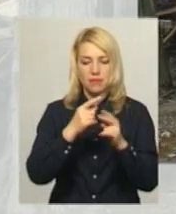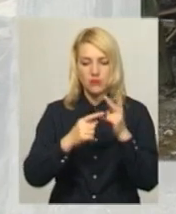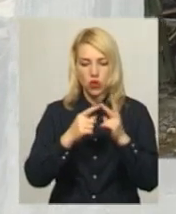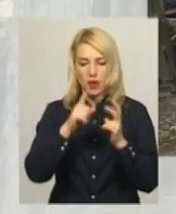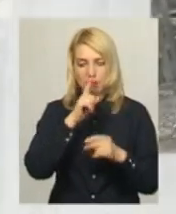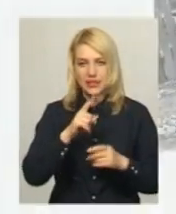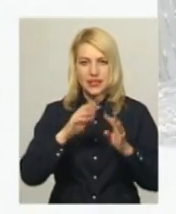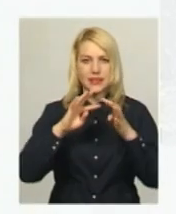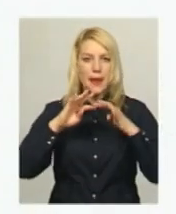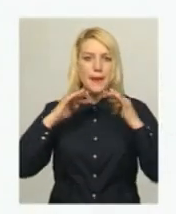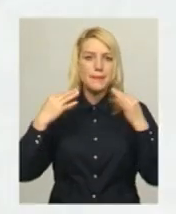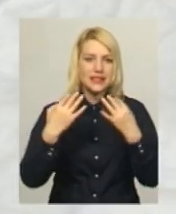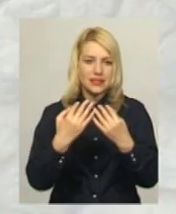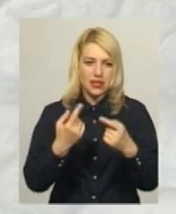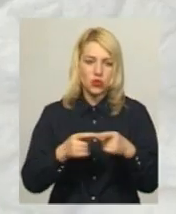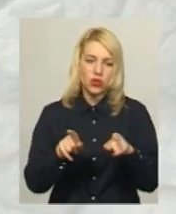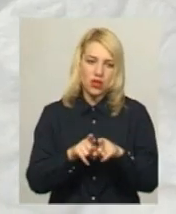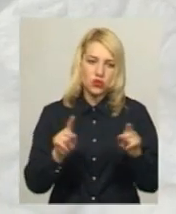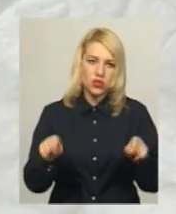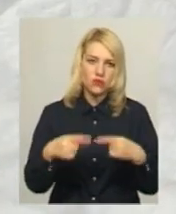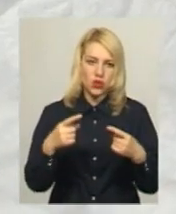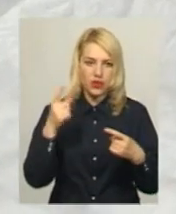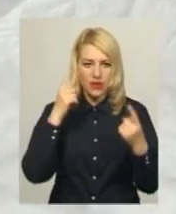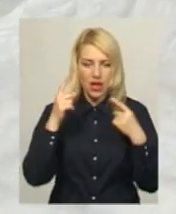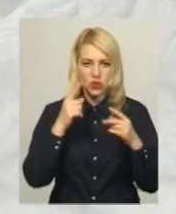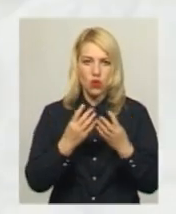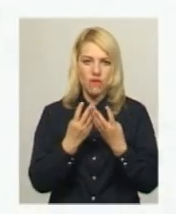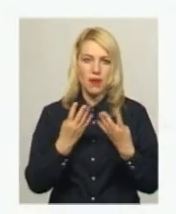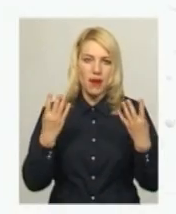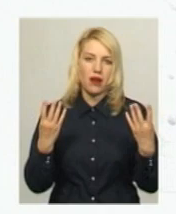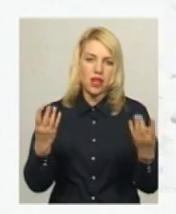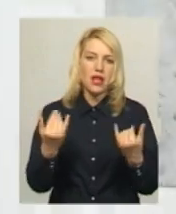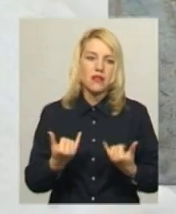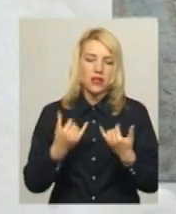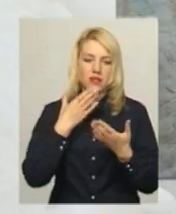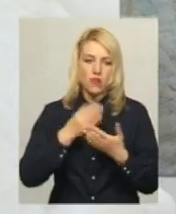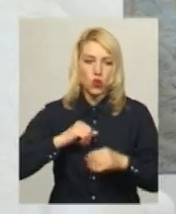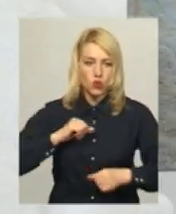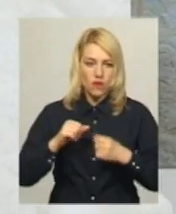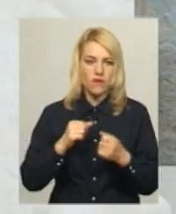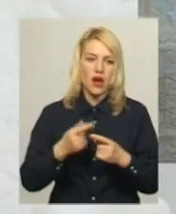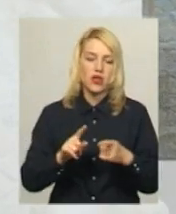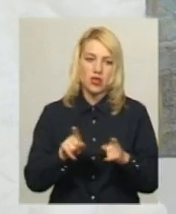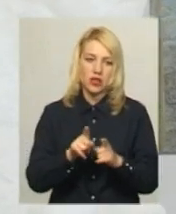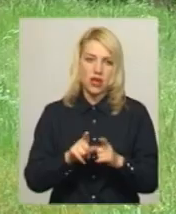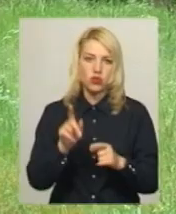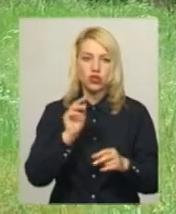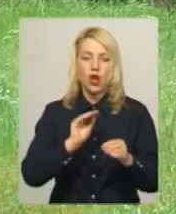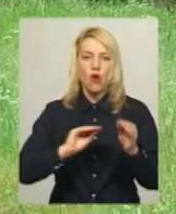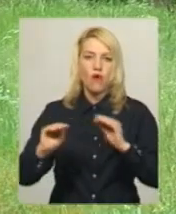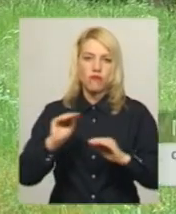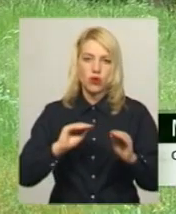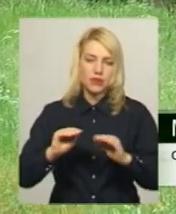Славути, три роки тому, Микола Мельничук створив казковий паркан з гномами для свого товариша. Другий масштабний і улюблений витвір – оформлення басейну.